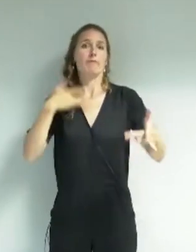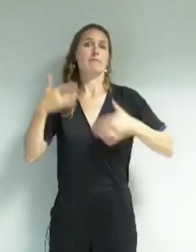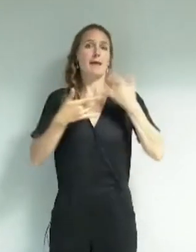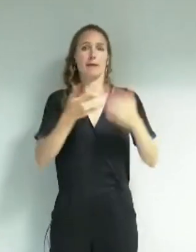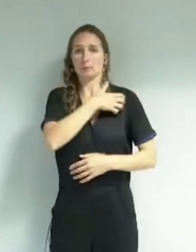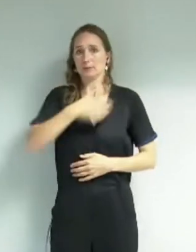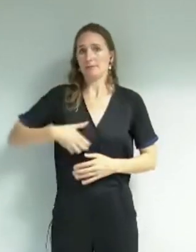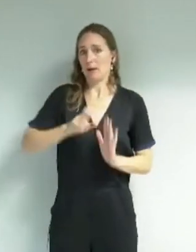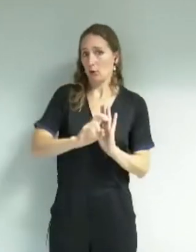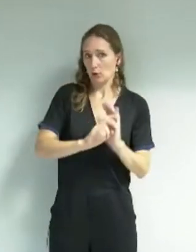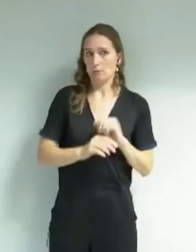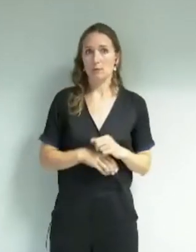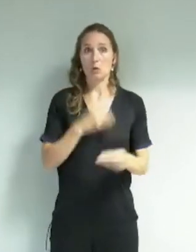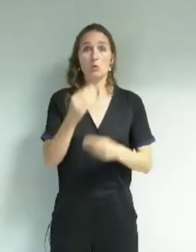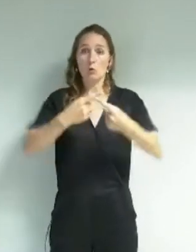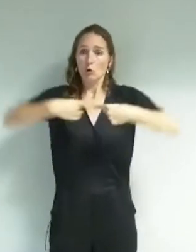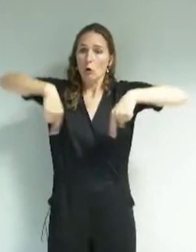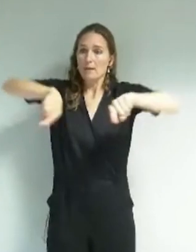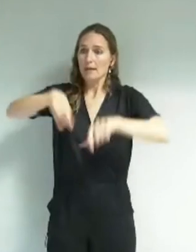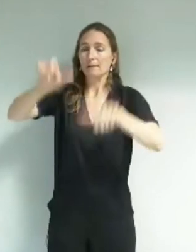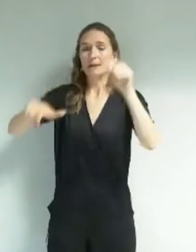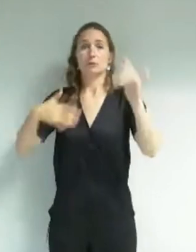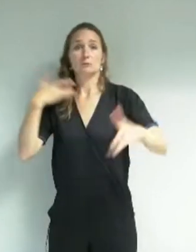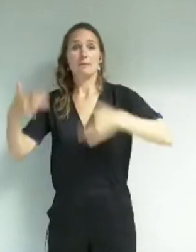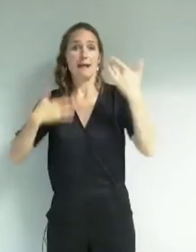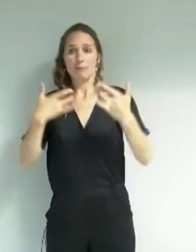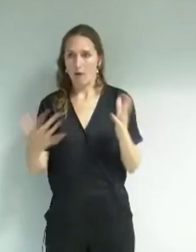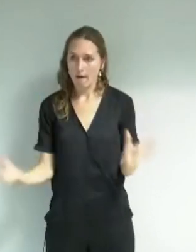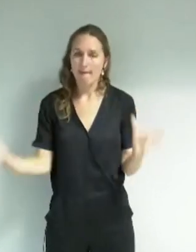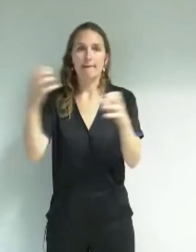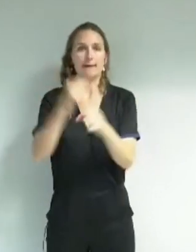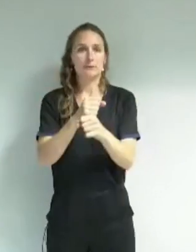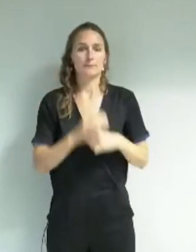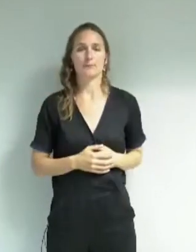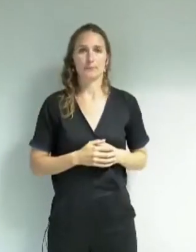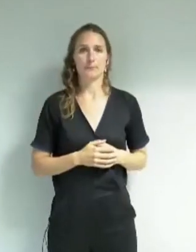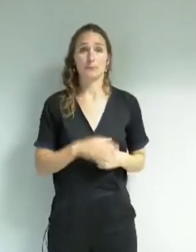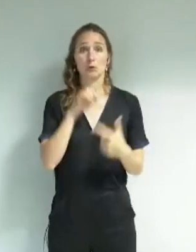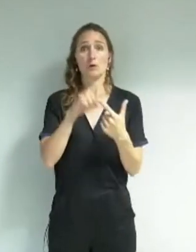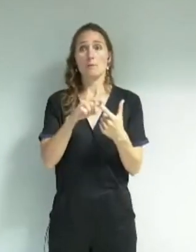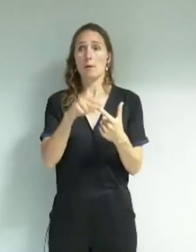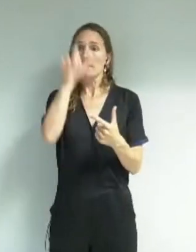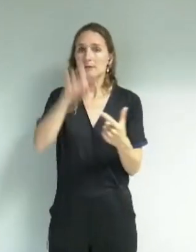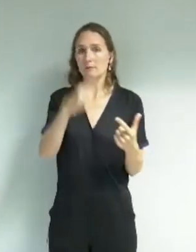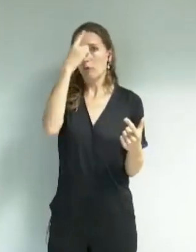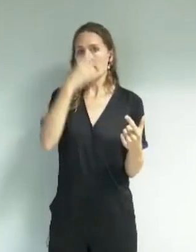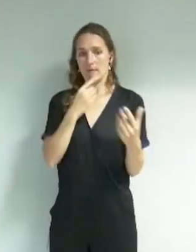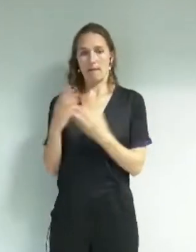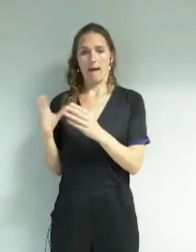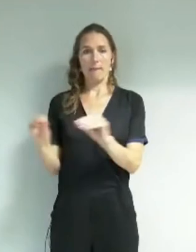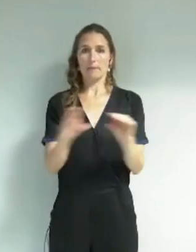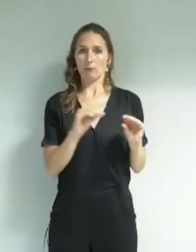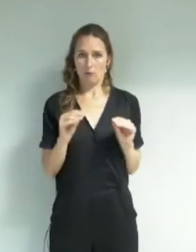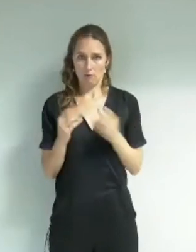un comité de spectateurs-spectatrices. Deuxièmement, pouvoir investir en tant qu'habitants-habitantes les espaces publics pour